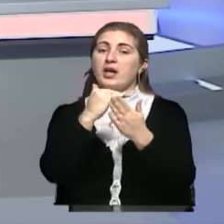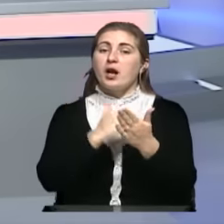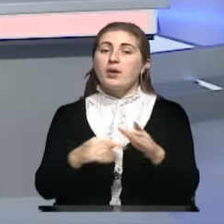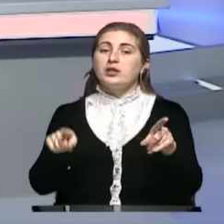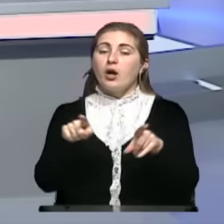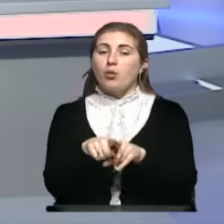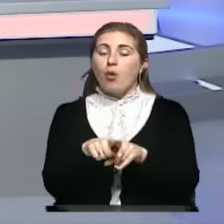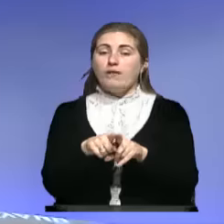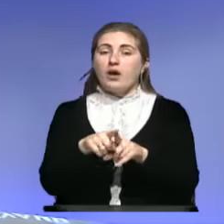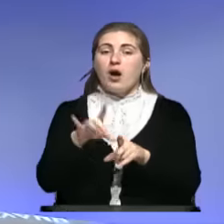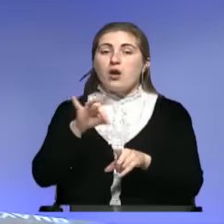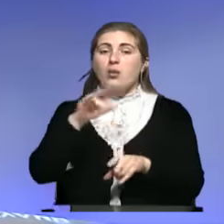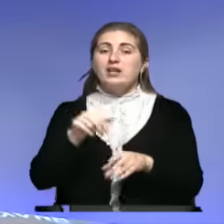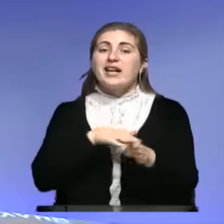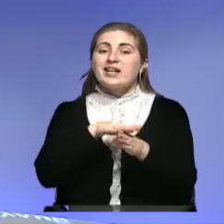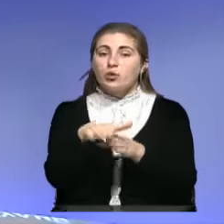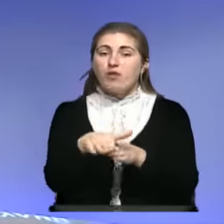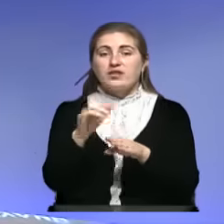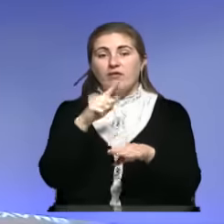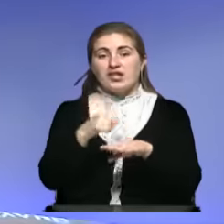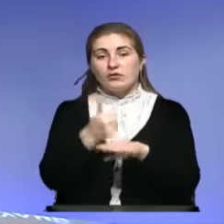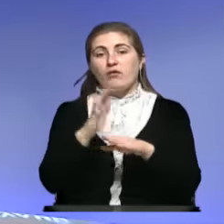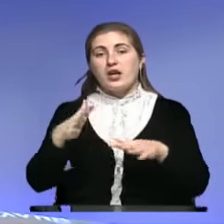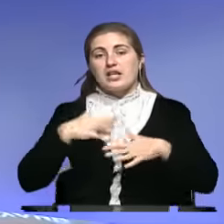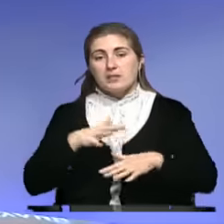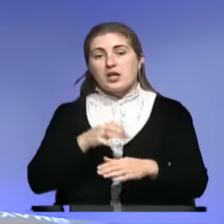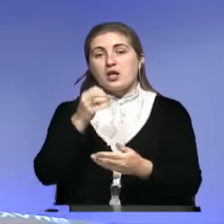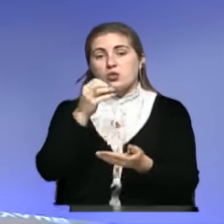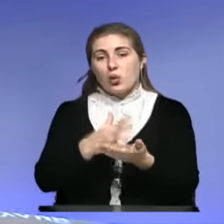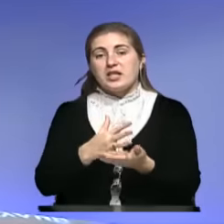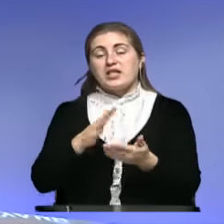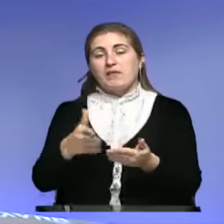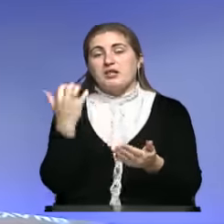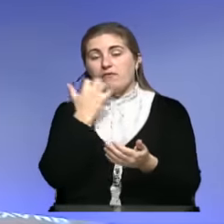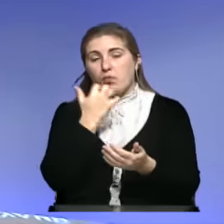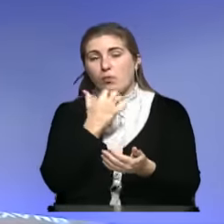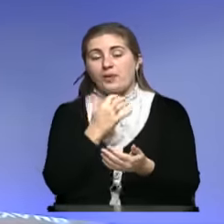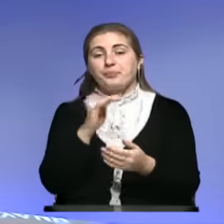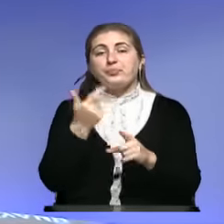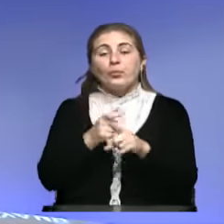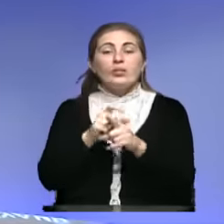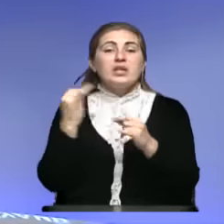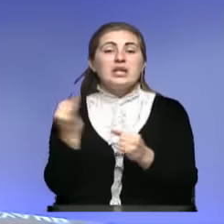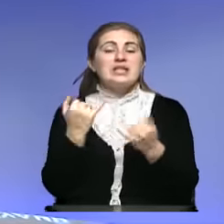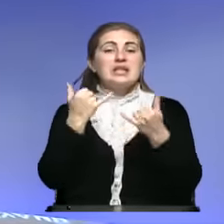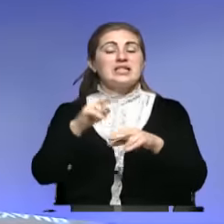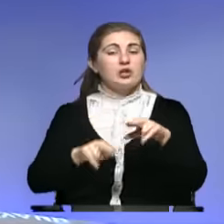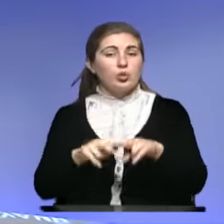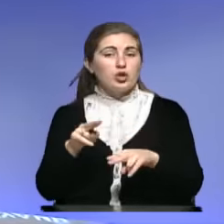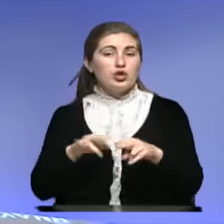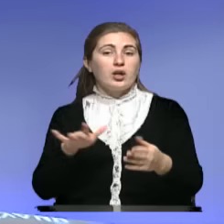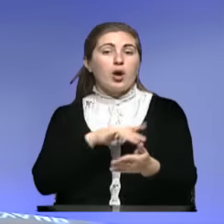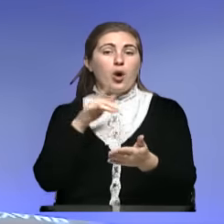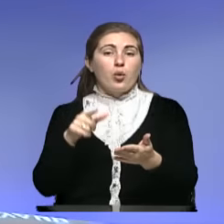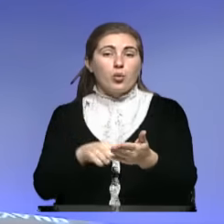рода реализовывались в основном в Крымской столице, в Симферополе, наиболее интересный для застройщика город.